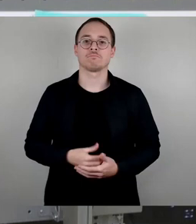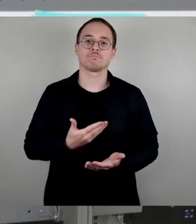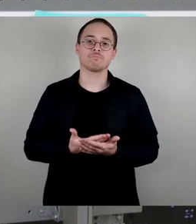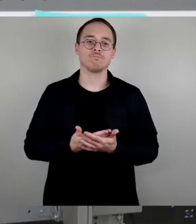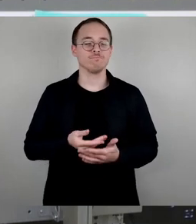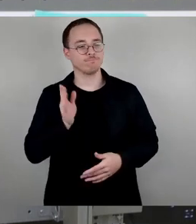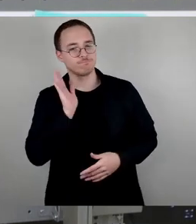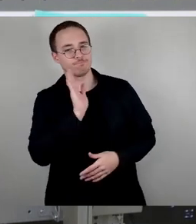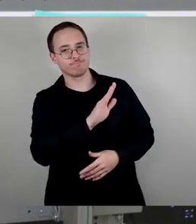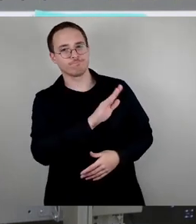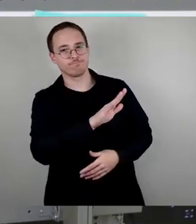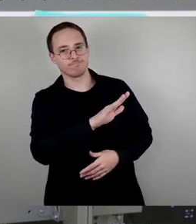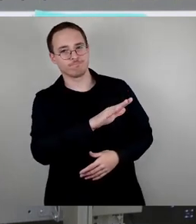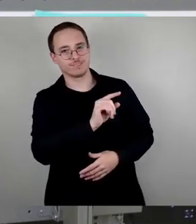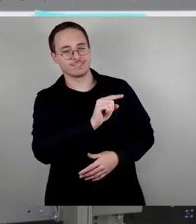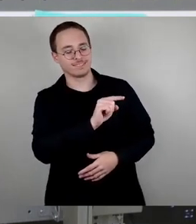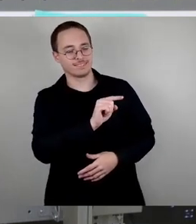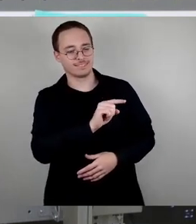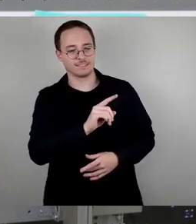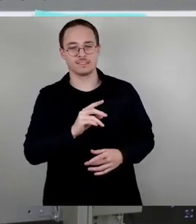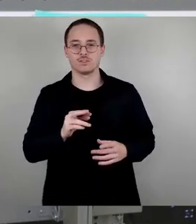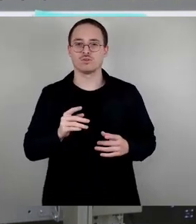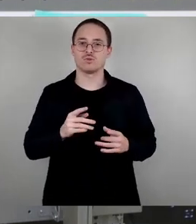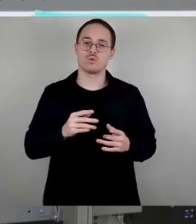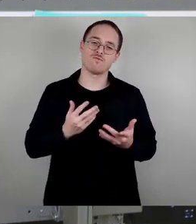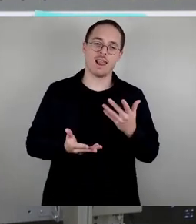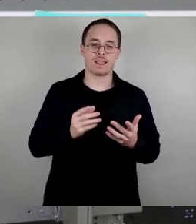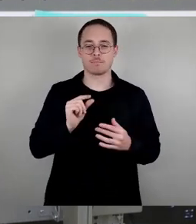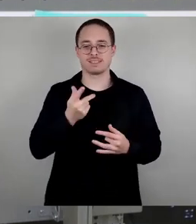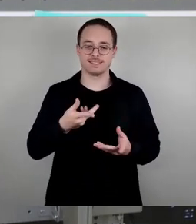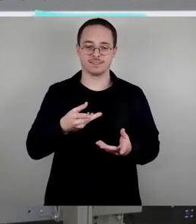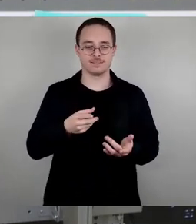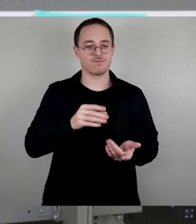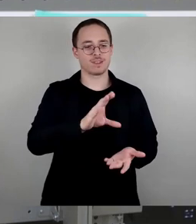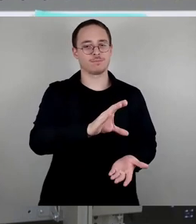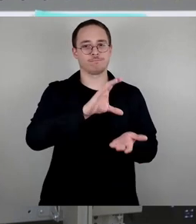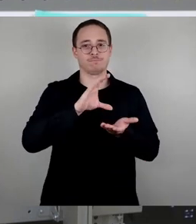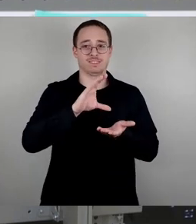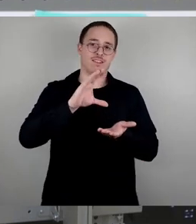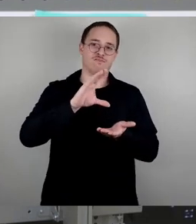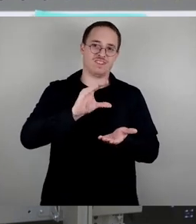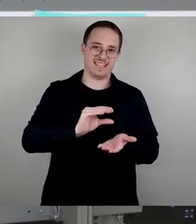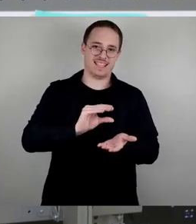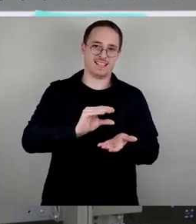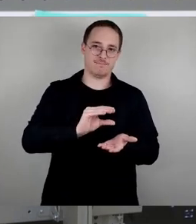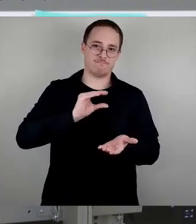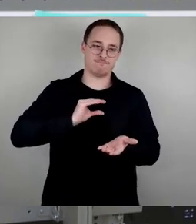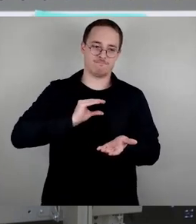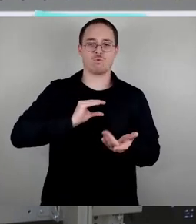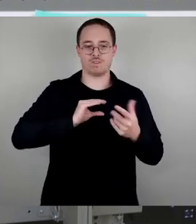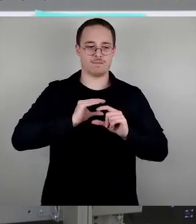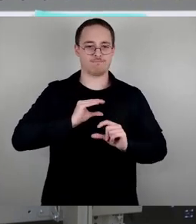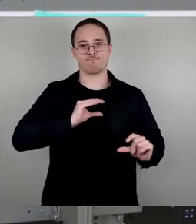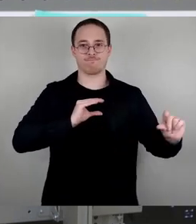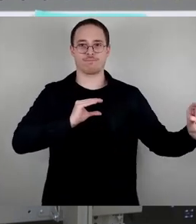Rendite auch mit einfließen zu lassen dann, indem er uns, sage ich mal, einen sehr günstigen Mietpreis dann oder vielleicht auch einen sehr günstigen Kaufpreis anbietet. Das wäre